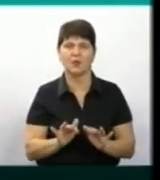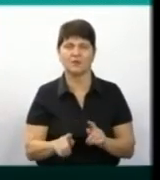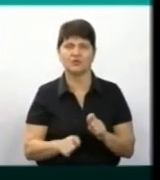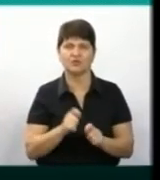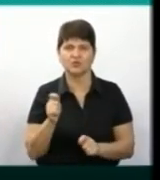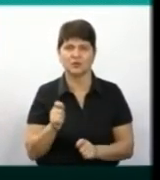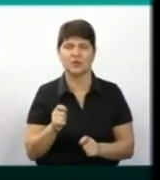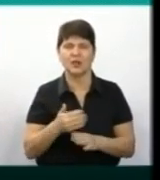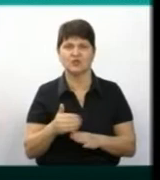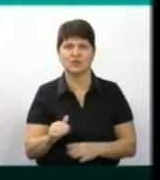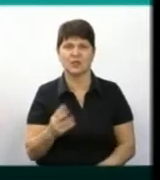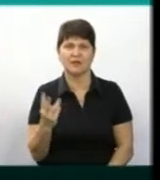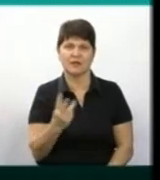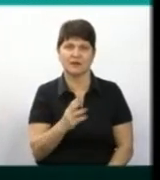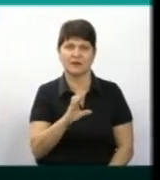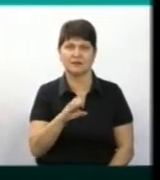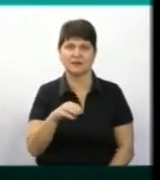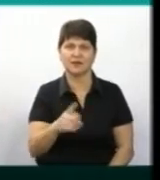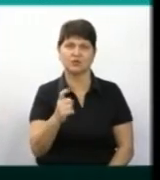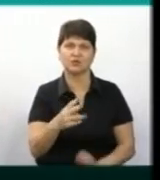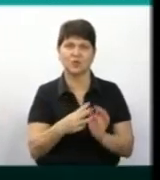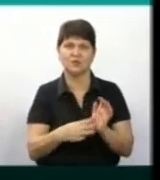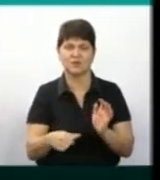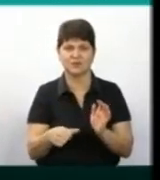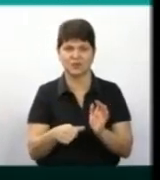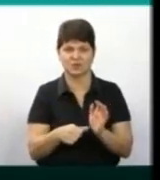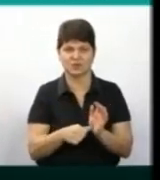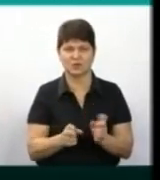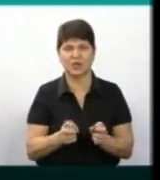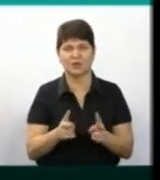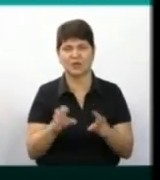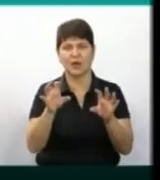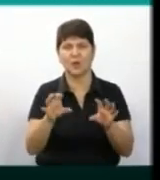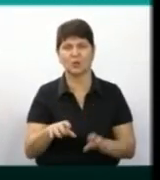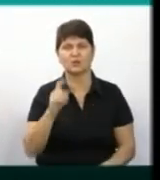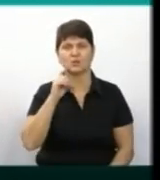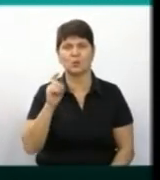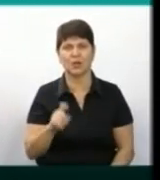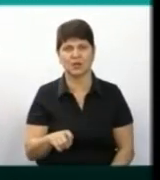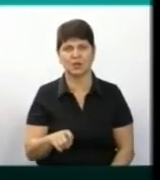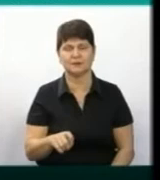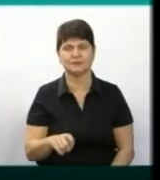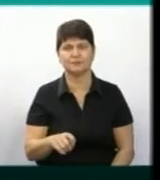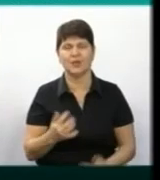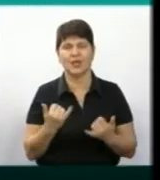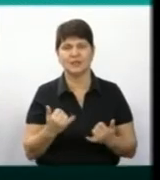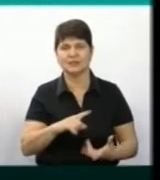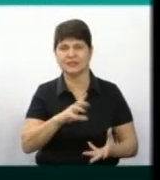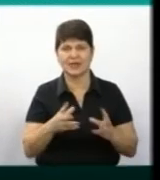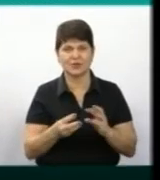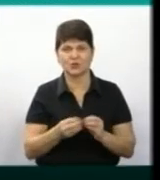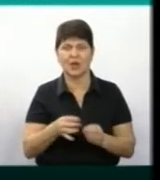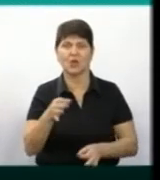передбаченого частиною 3 статті 186 Кримінального кодексу України. За результатами